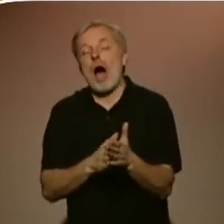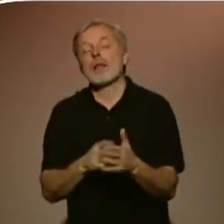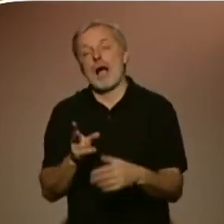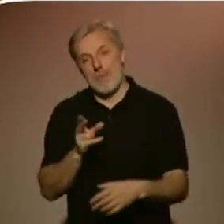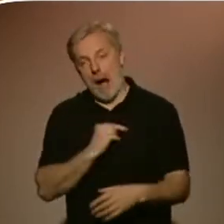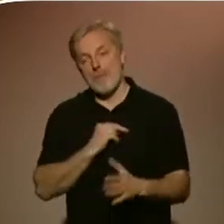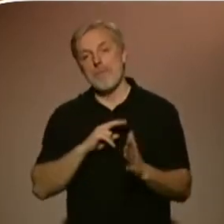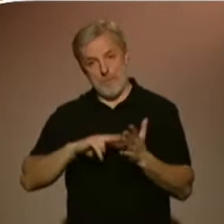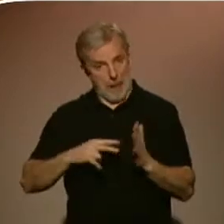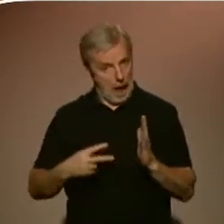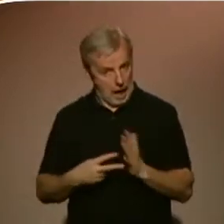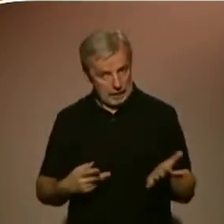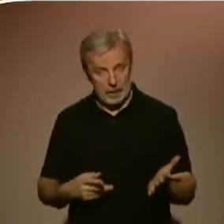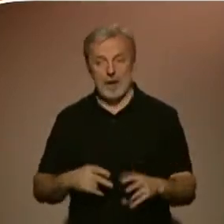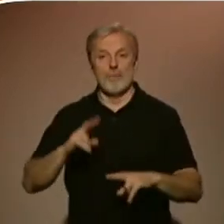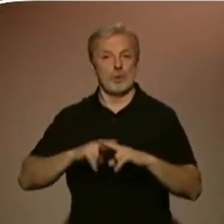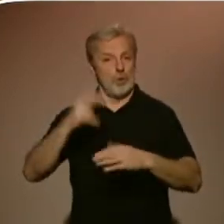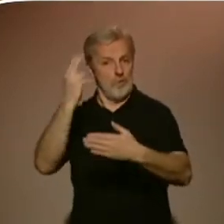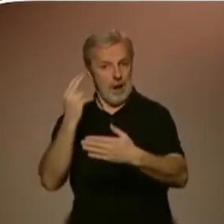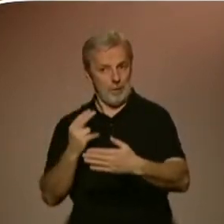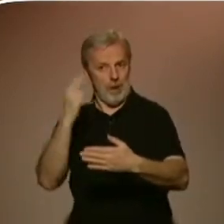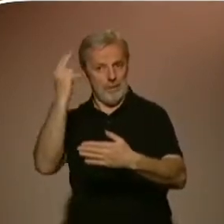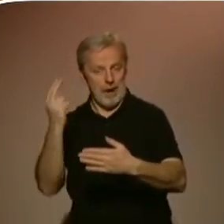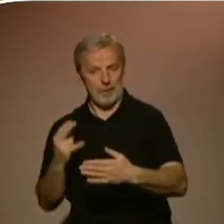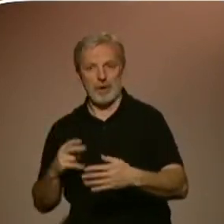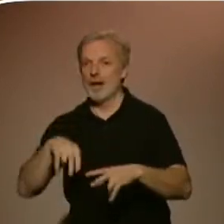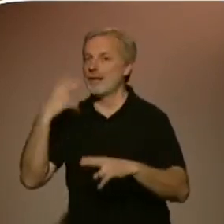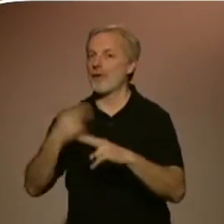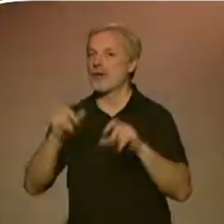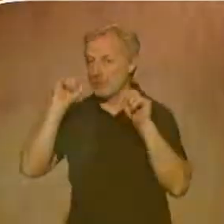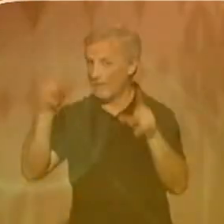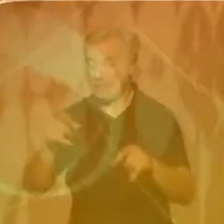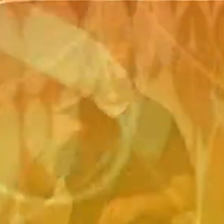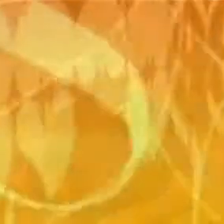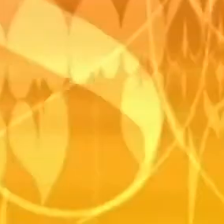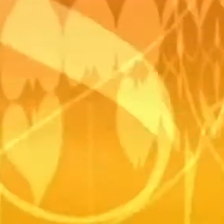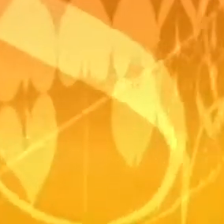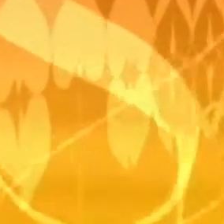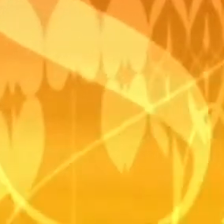každý obraz je překvapením. Každý obraz, který začnete, je na závěr překvapením. Děkujeme. Takže.